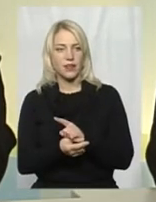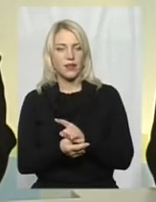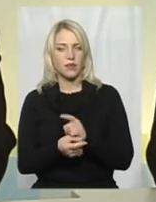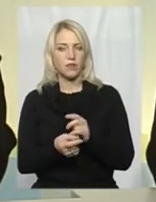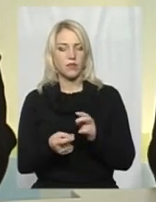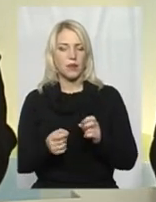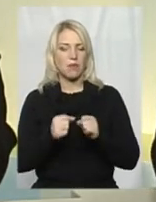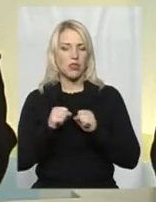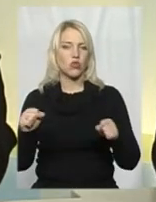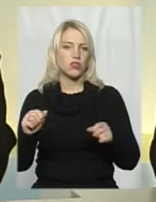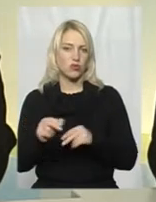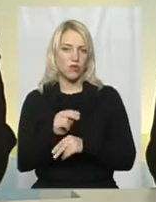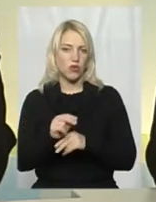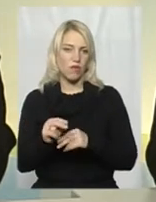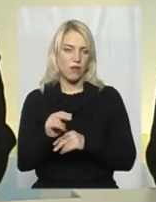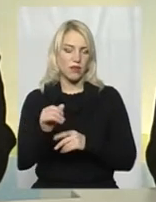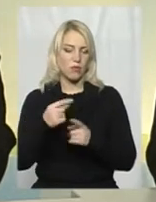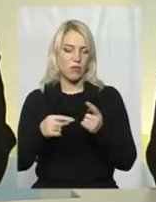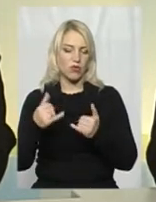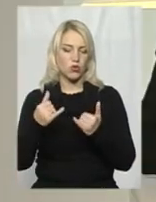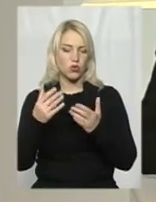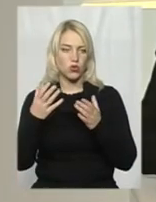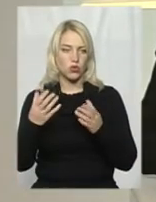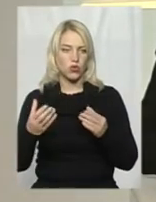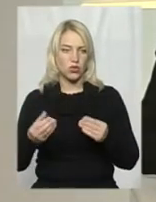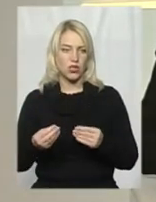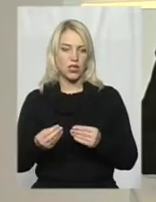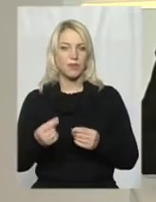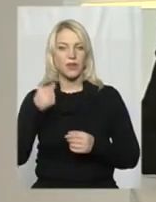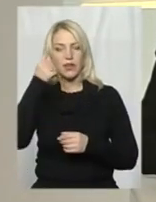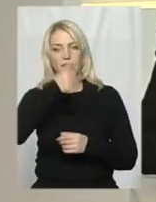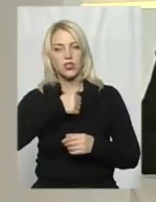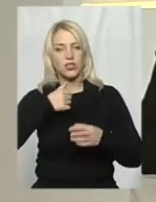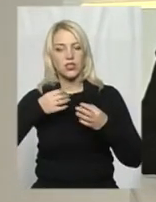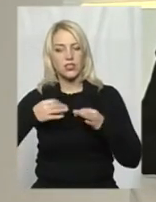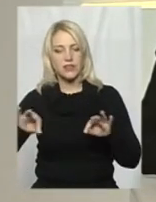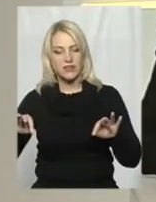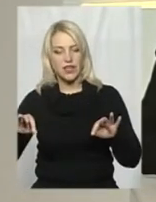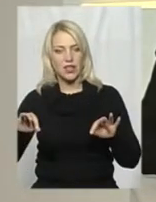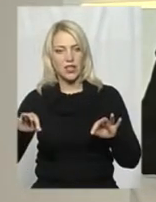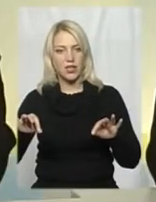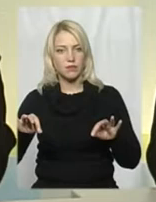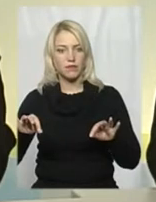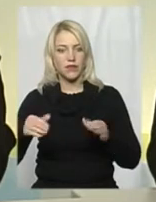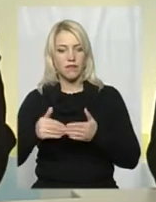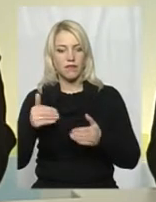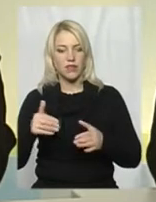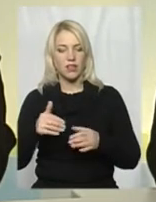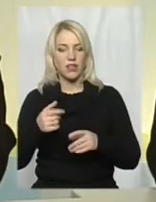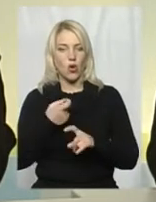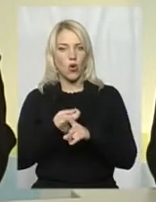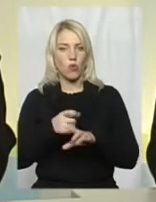виховання. І повертаючись до сьогоднішнього дня річниці визволення, звільнення від окупантів